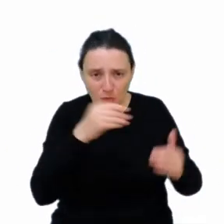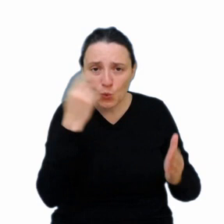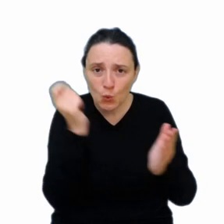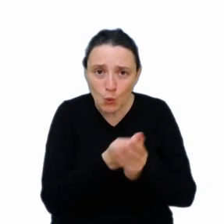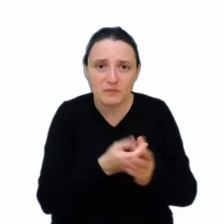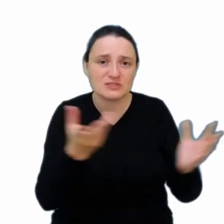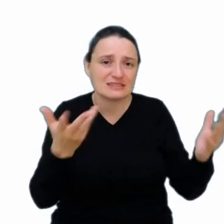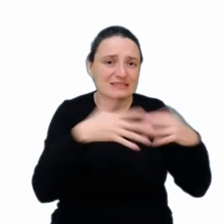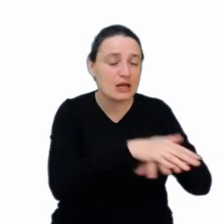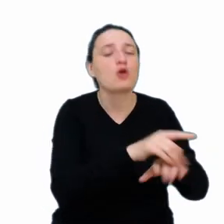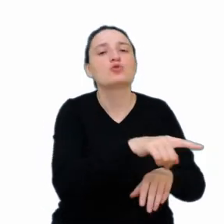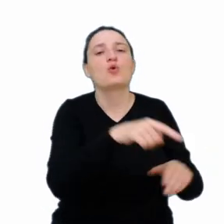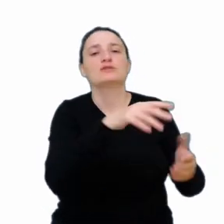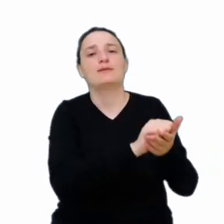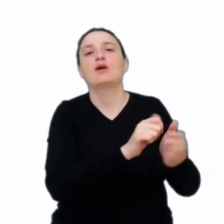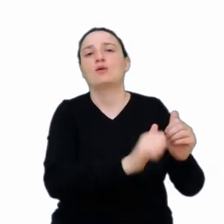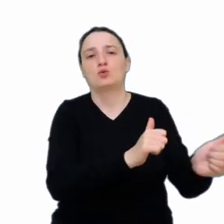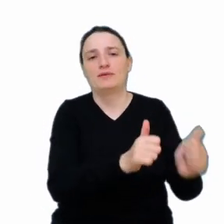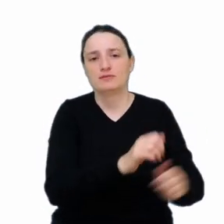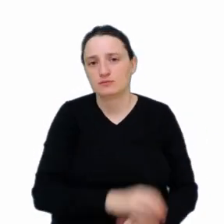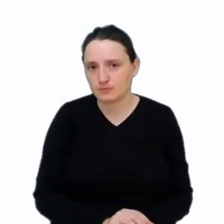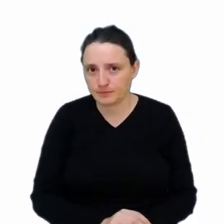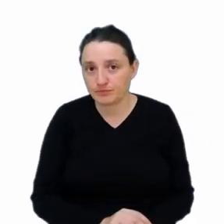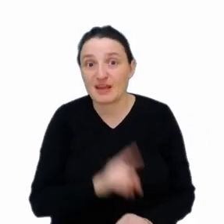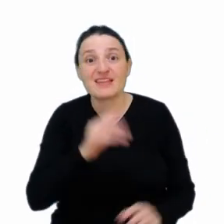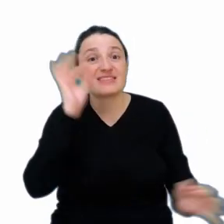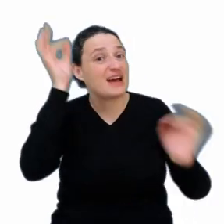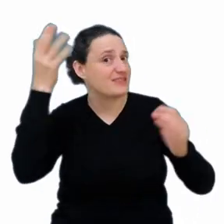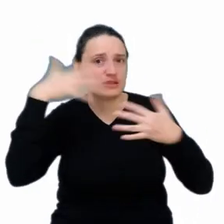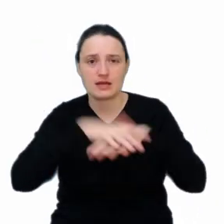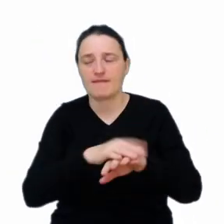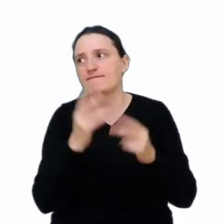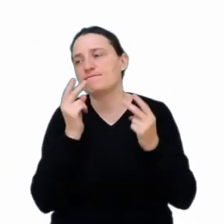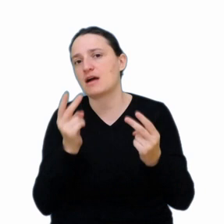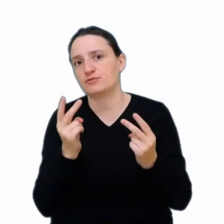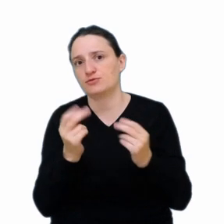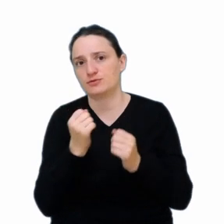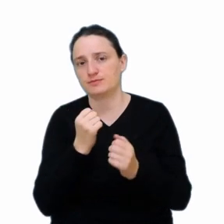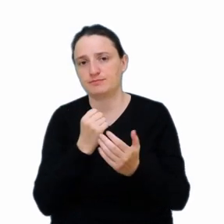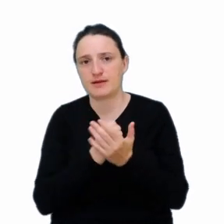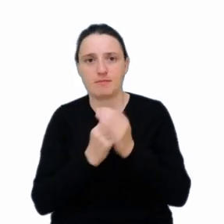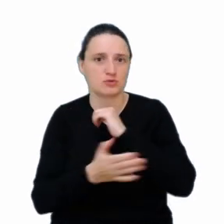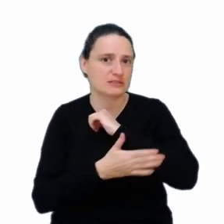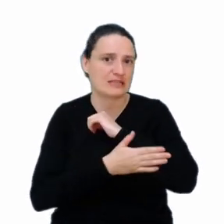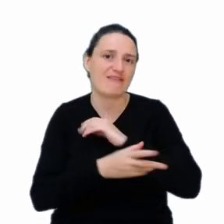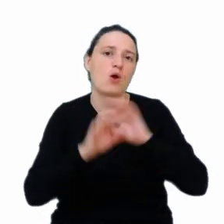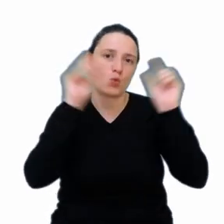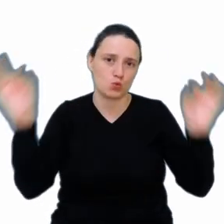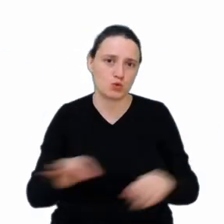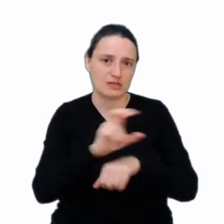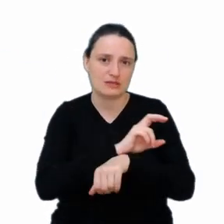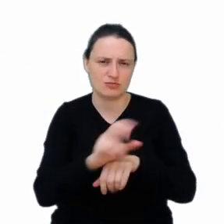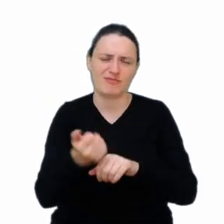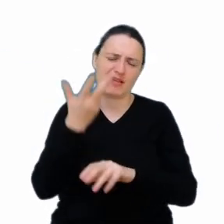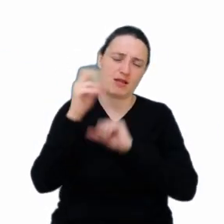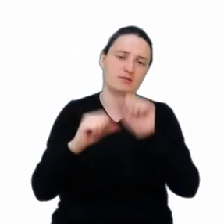automatycy się też tym zajmują. Integracja danych w ogóle jest kluczowym aspektem, nie tylko w automatyce, ale w ogóle w technice. Powstała wiele lat temu taka